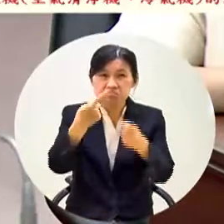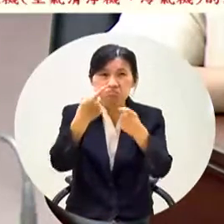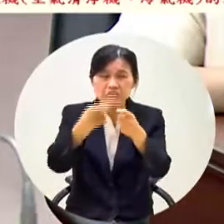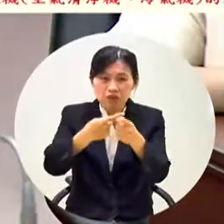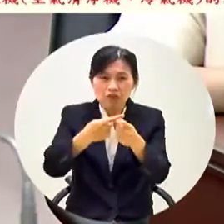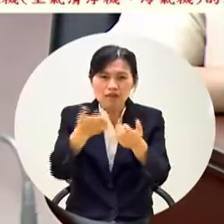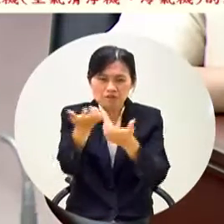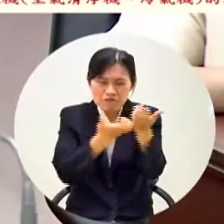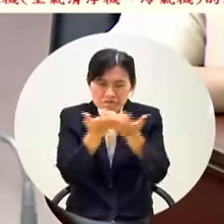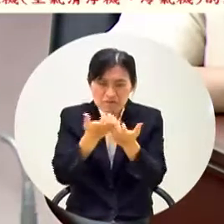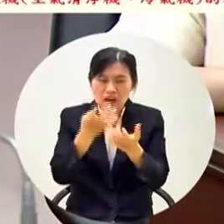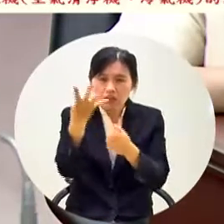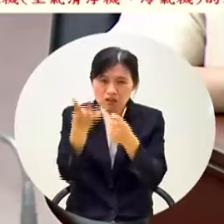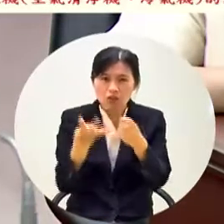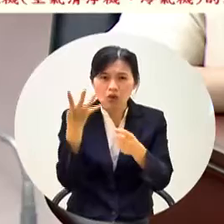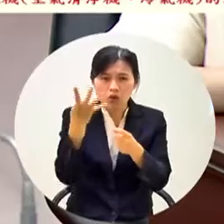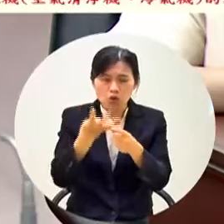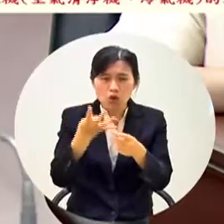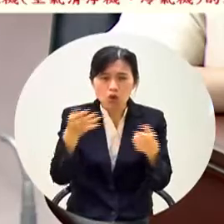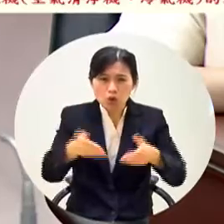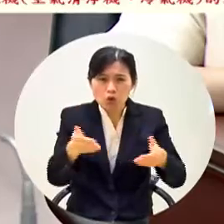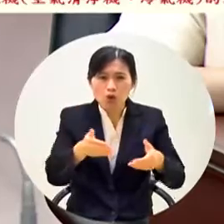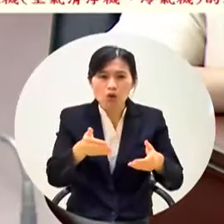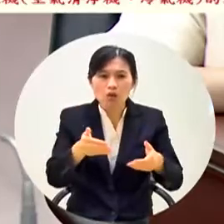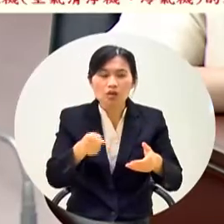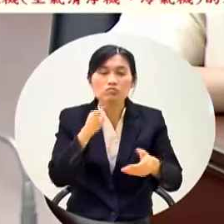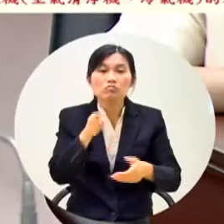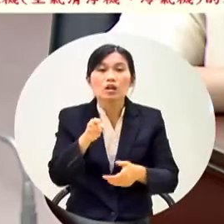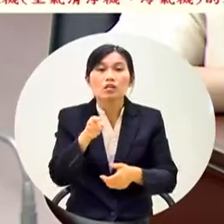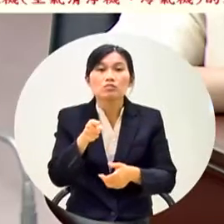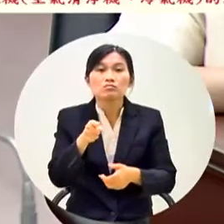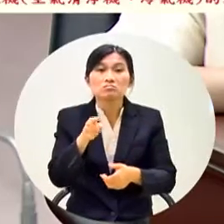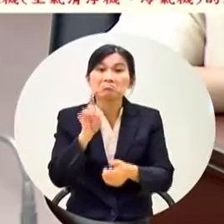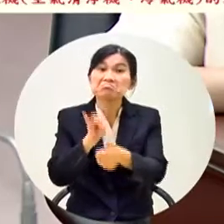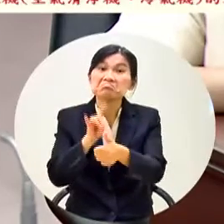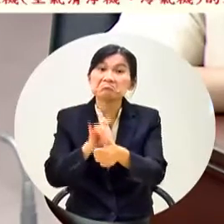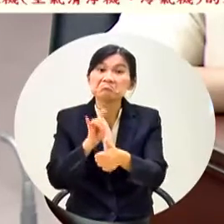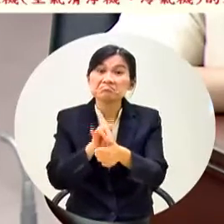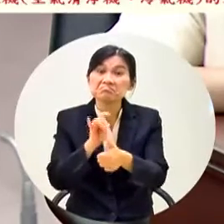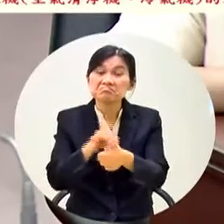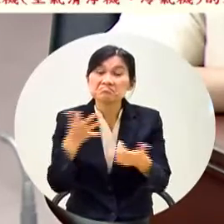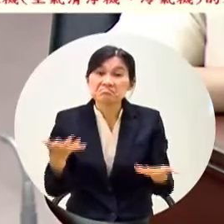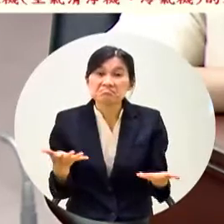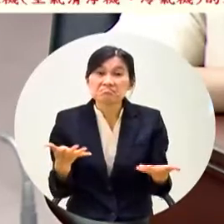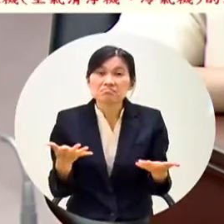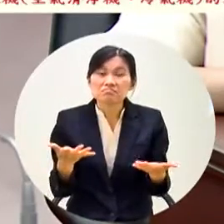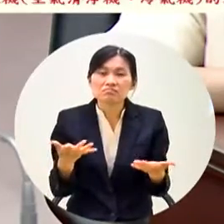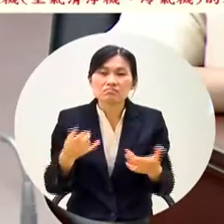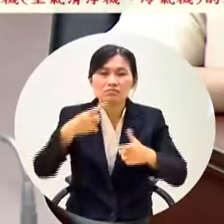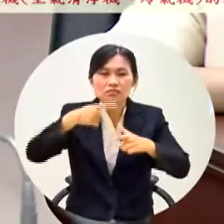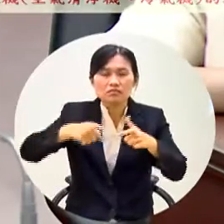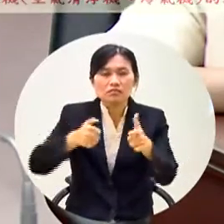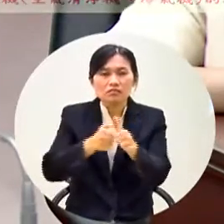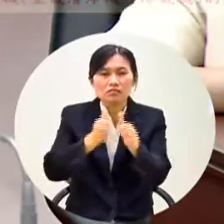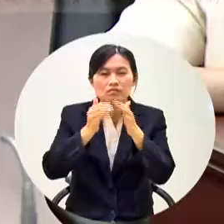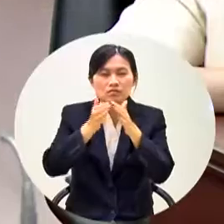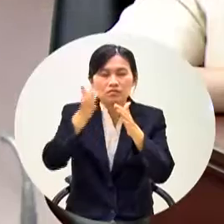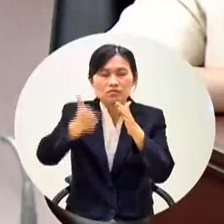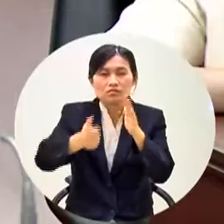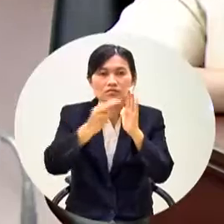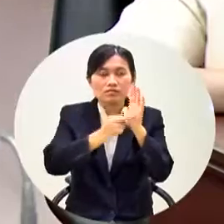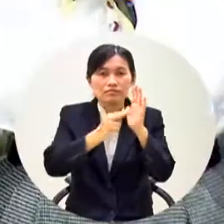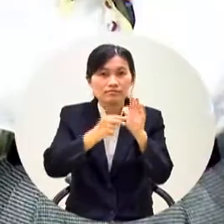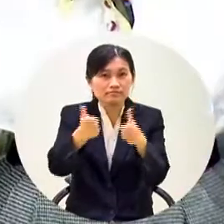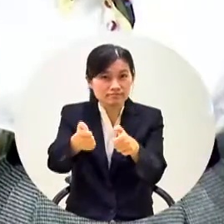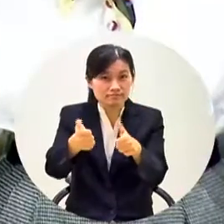檔這樣不是跳票嗎葉副市長來你答覆一下請葉副市長說明謝謝主